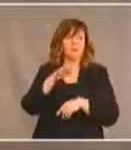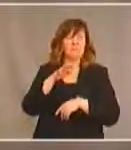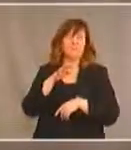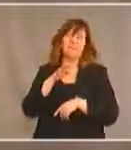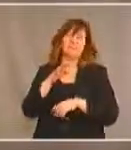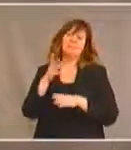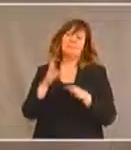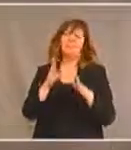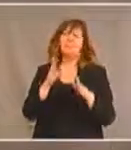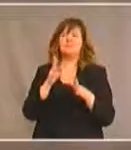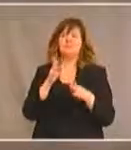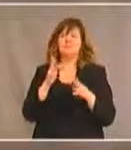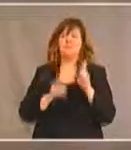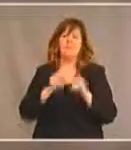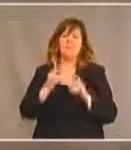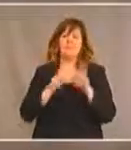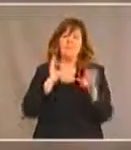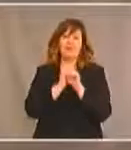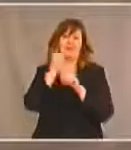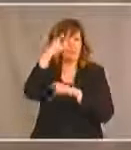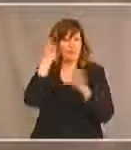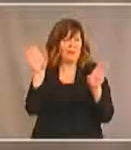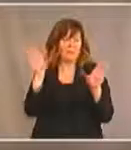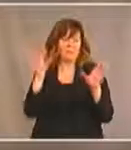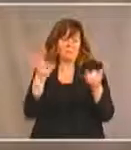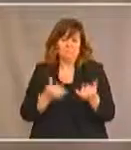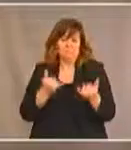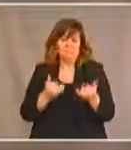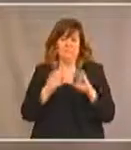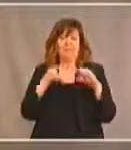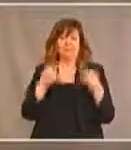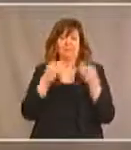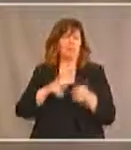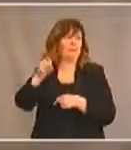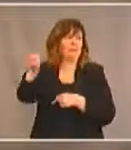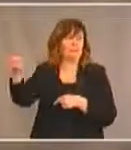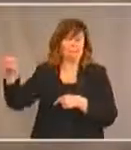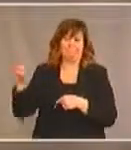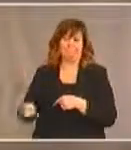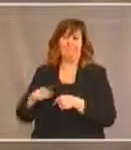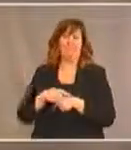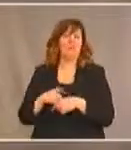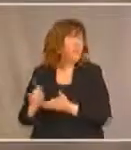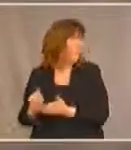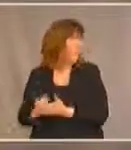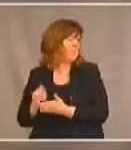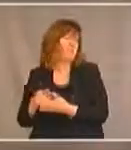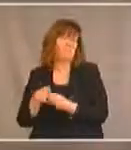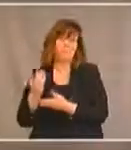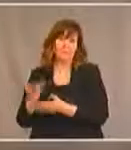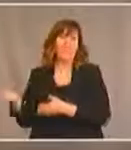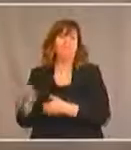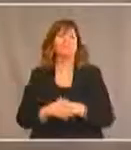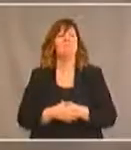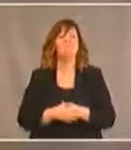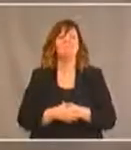Le personnel de l'APN est en salle aussi et prend